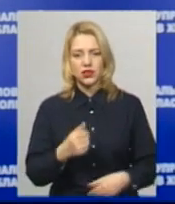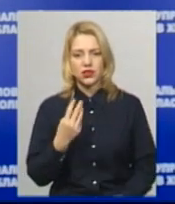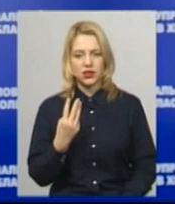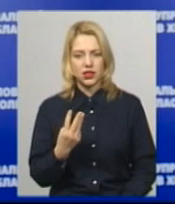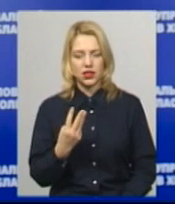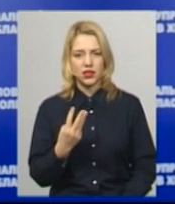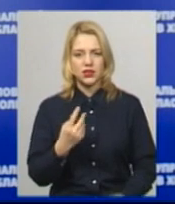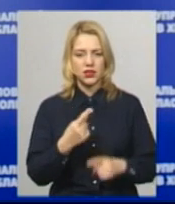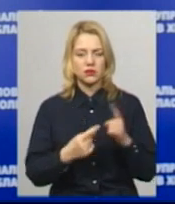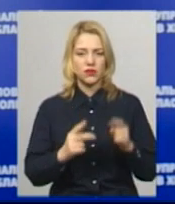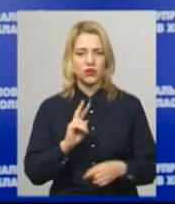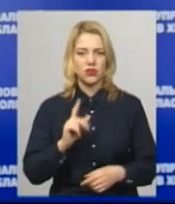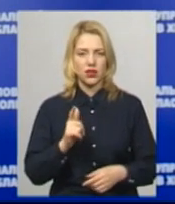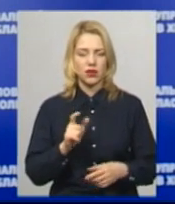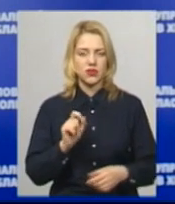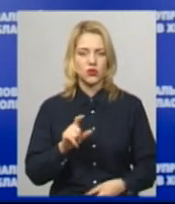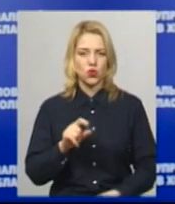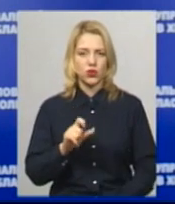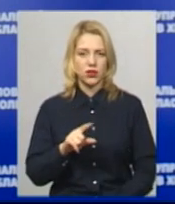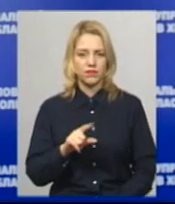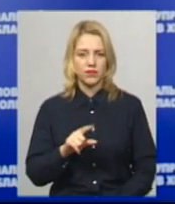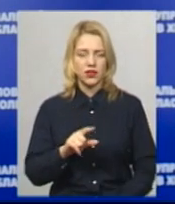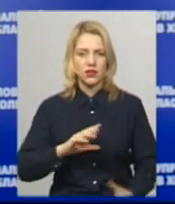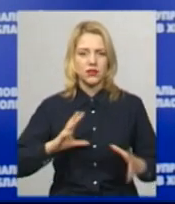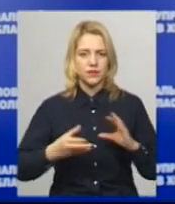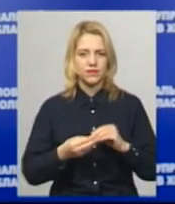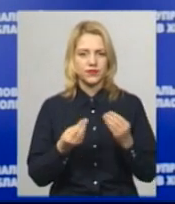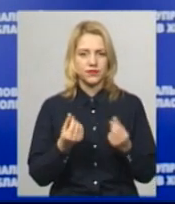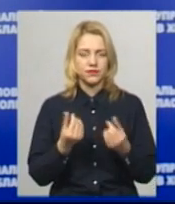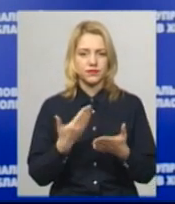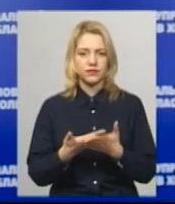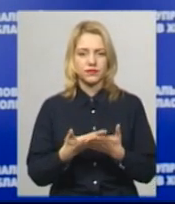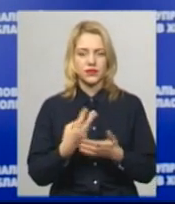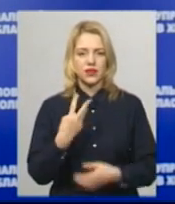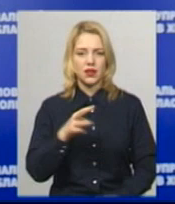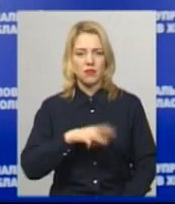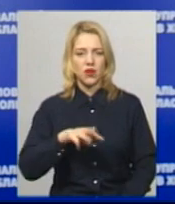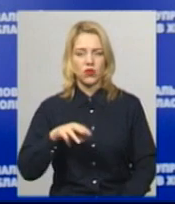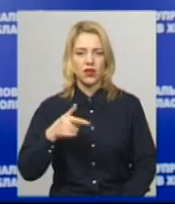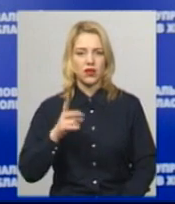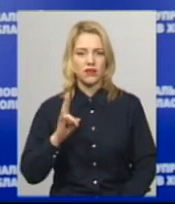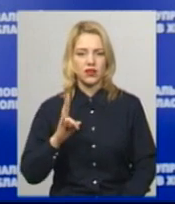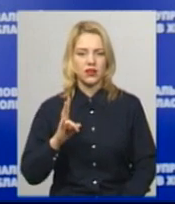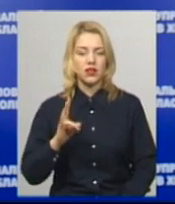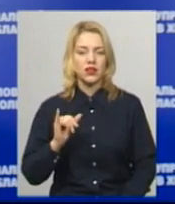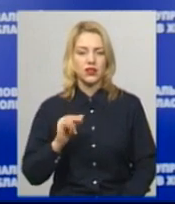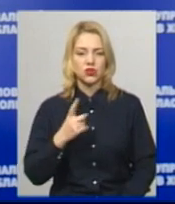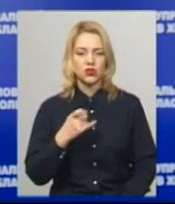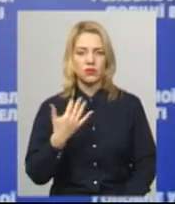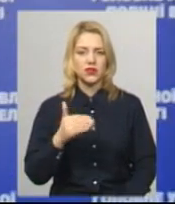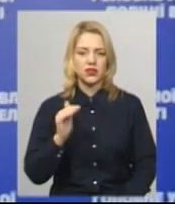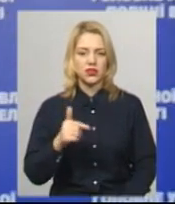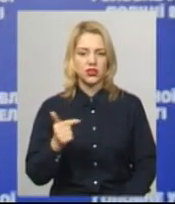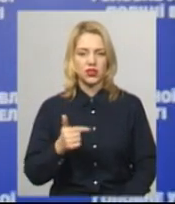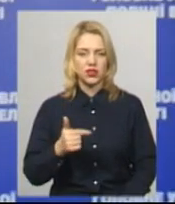половиною кілограмами золота на суму близько 3,5 млн грн, а також 150 тис.